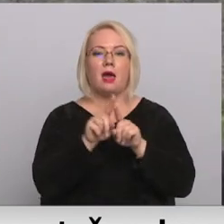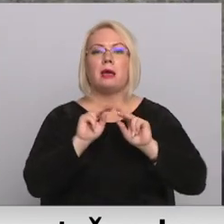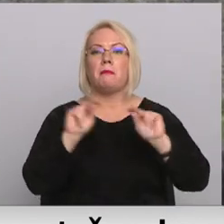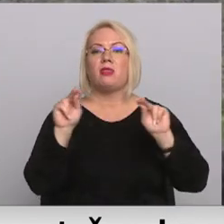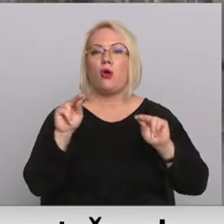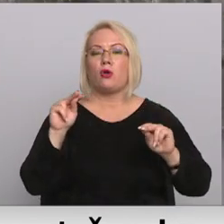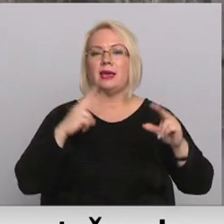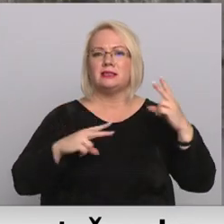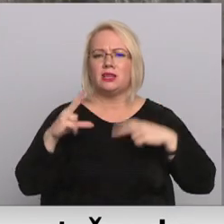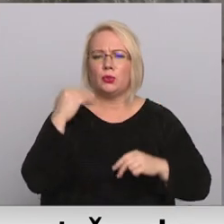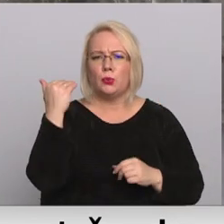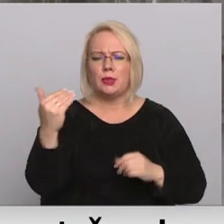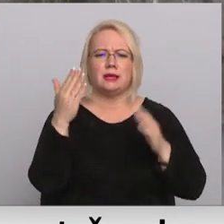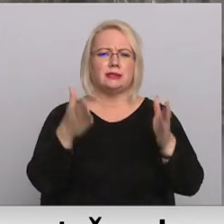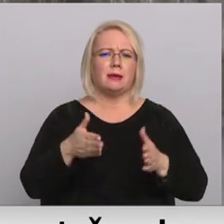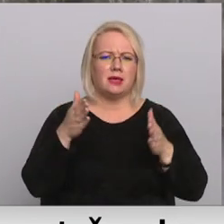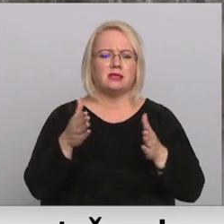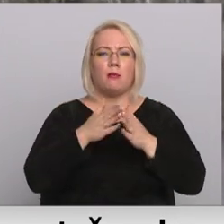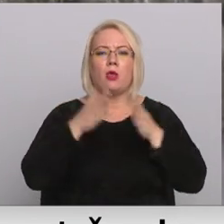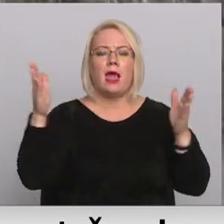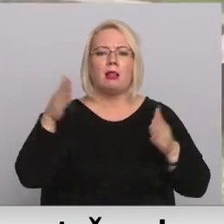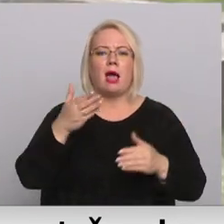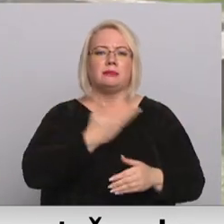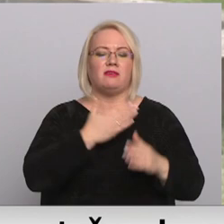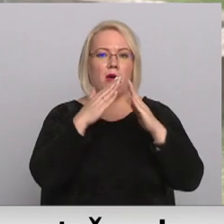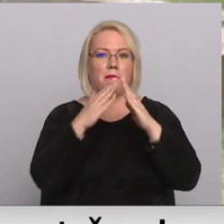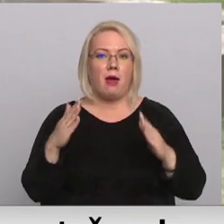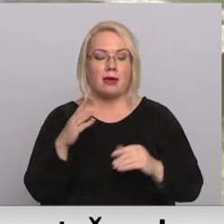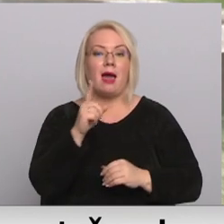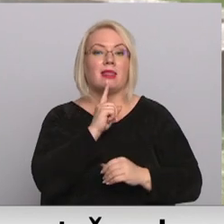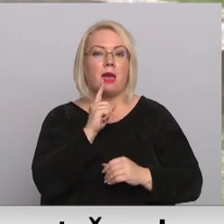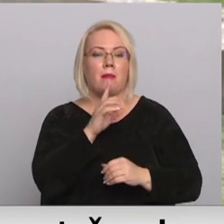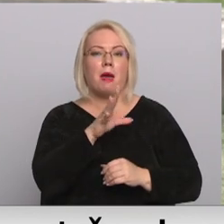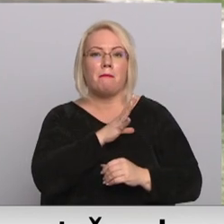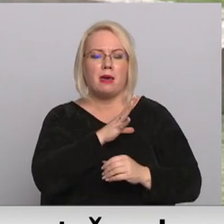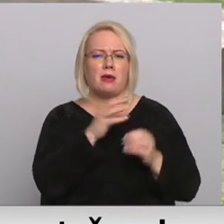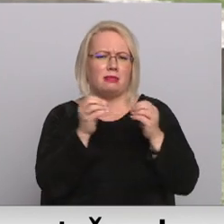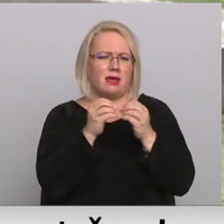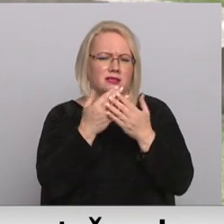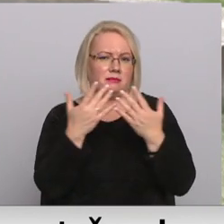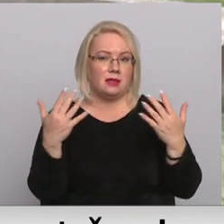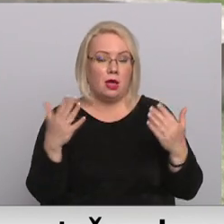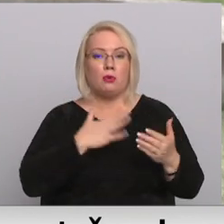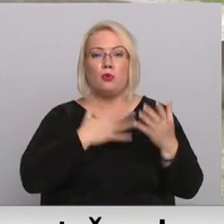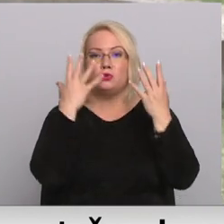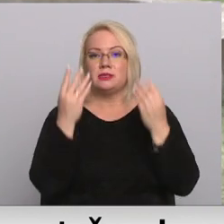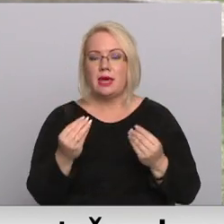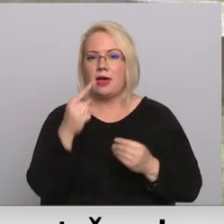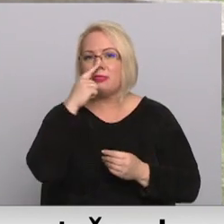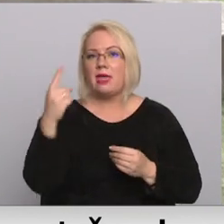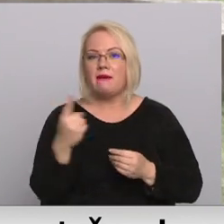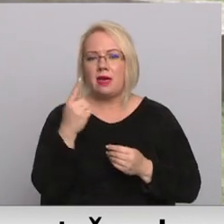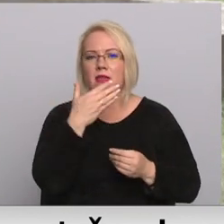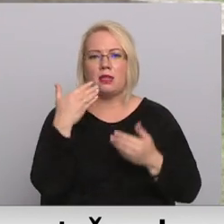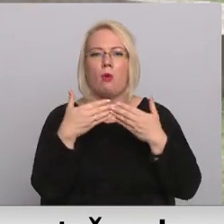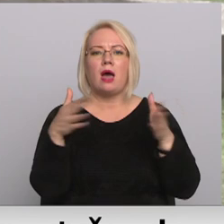institūtam, slimnīcē un lielākām dzīvojamām mājām var spries, ka Liepājā to bija vairāk desmiti. Mūsdienās neviena no tām nav